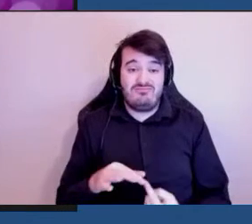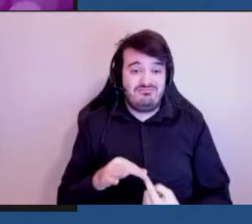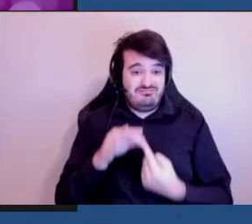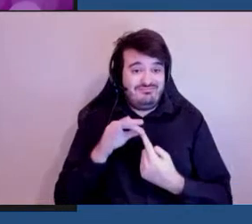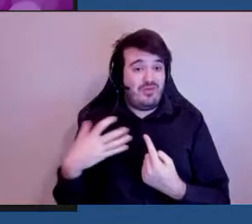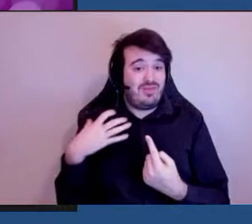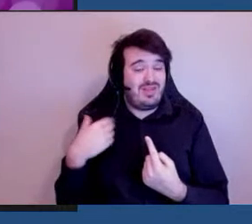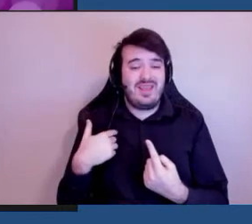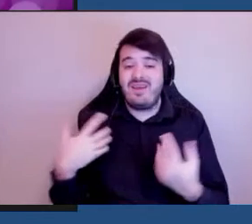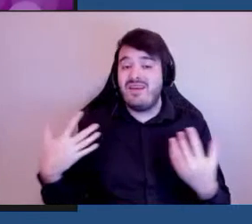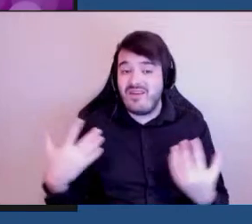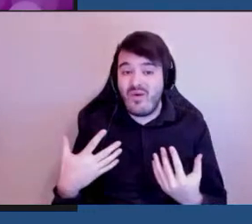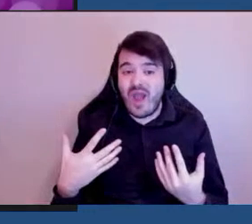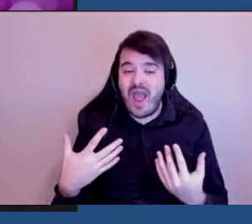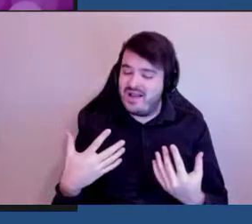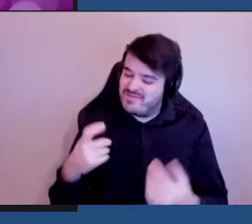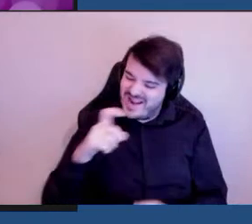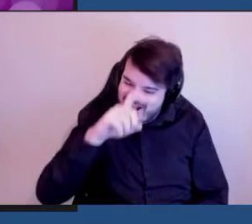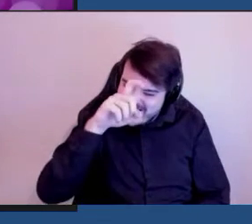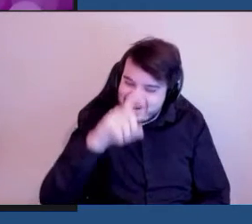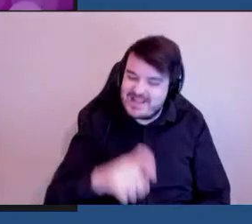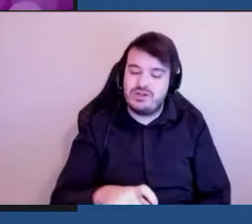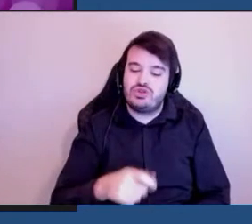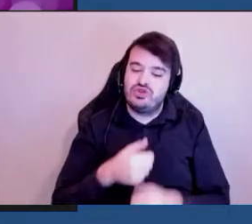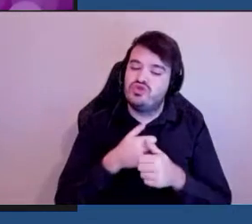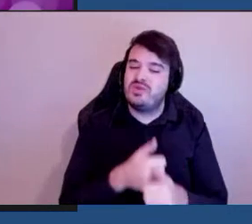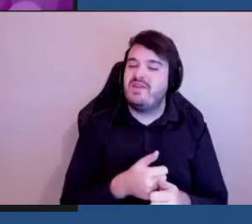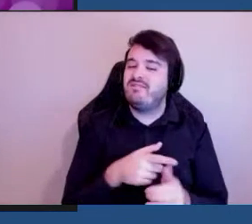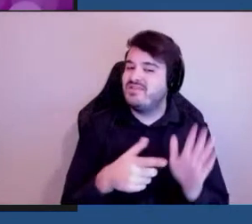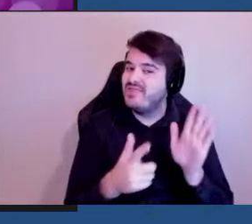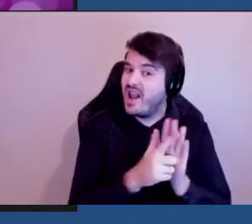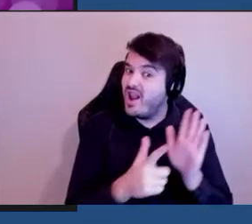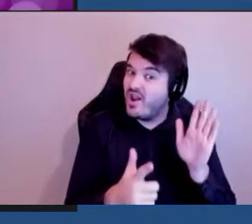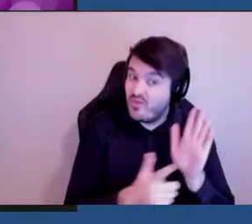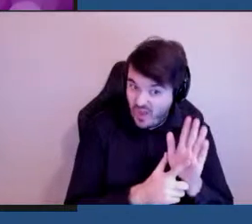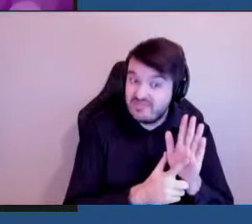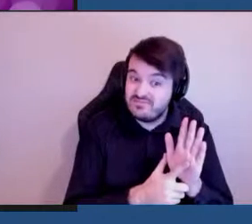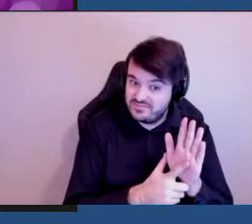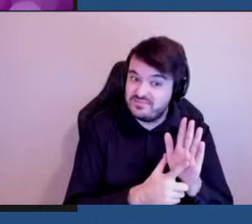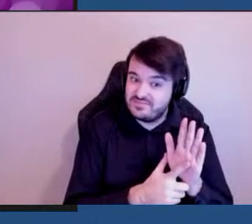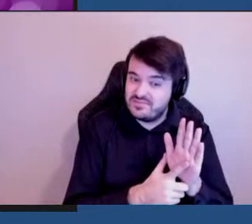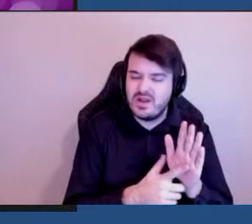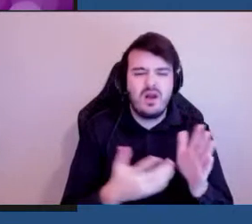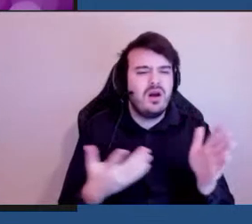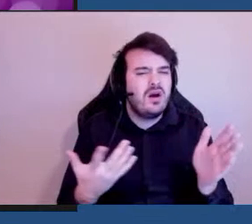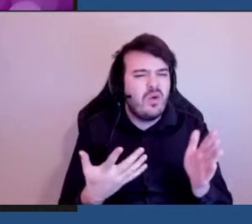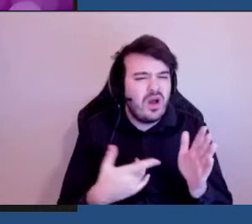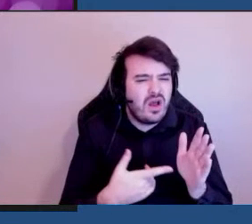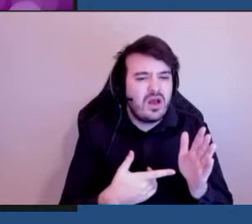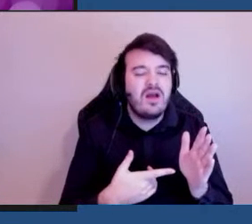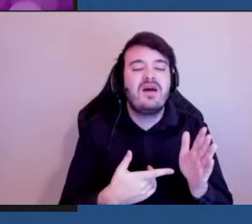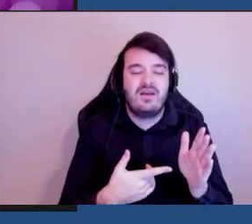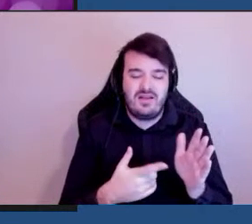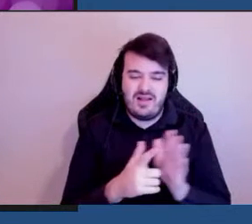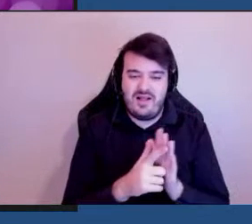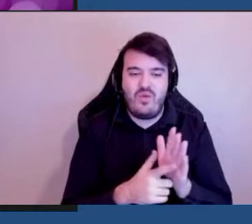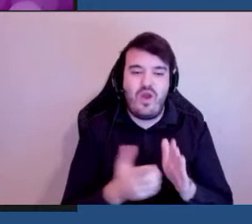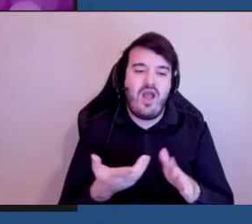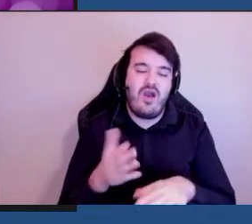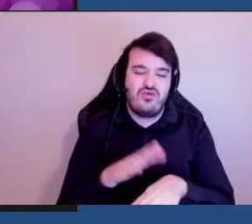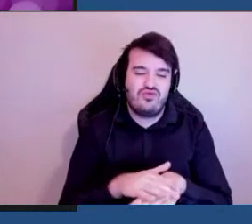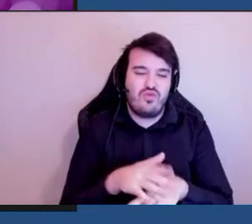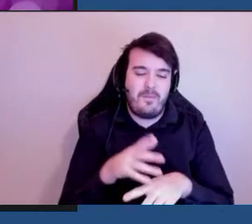qui est exigé par la loi sur l